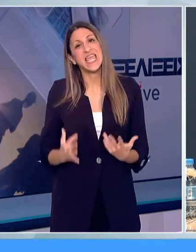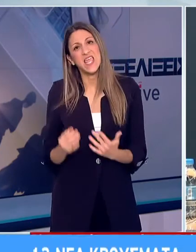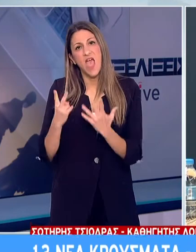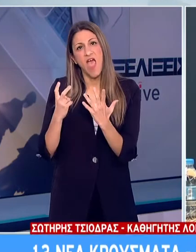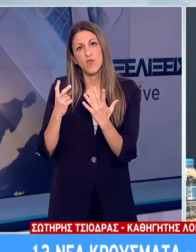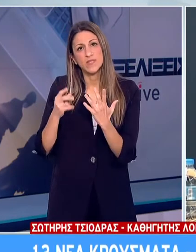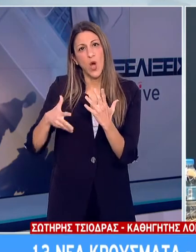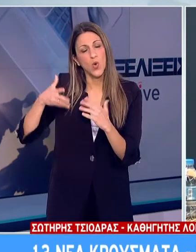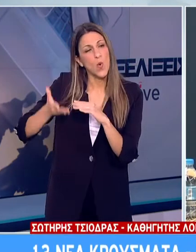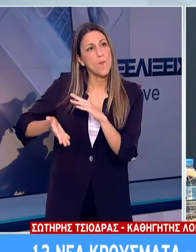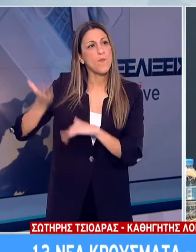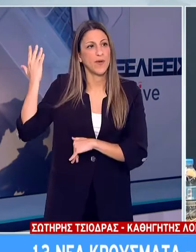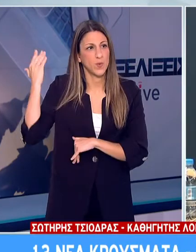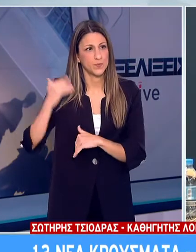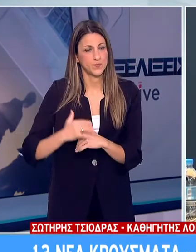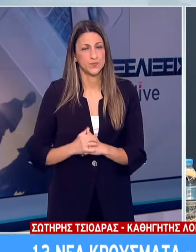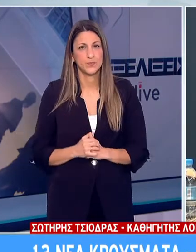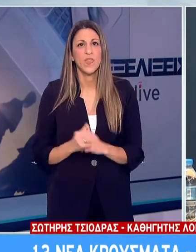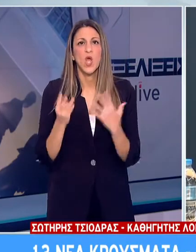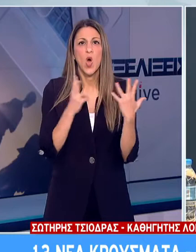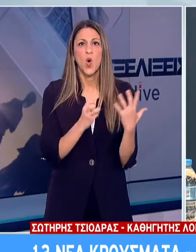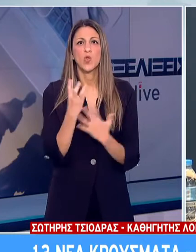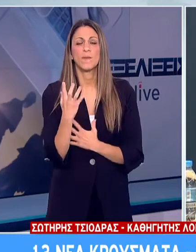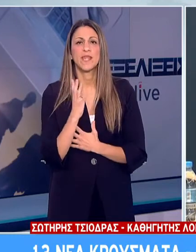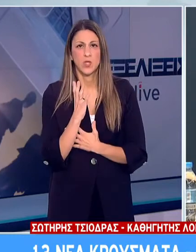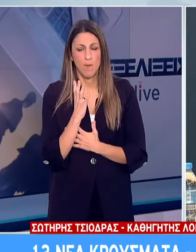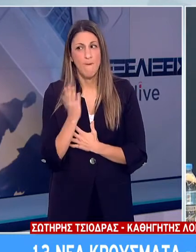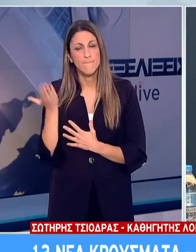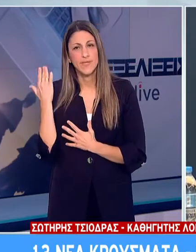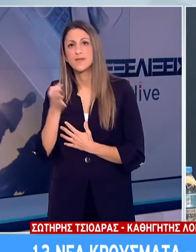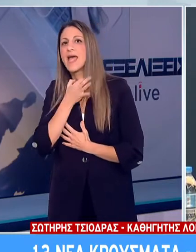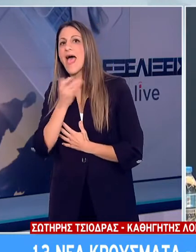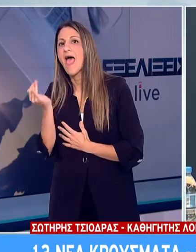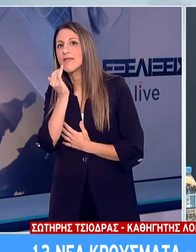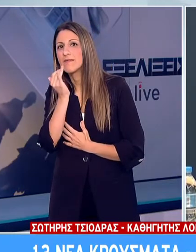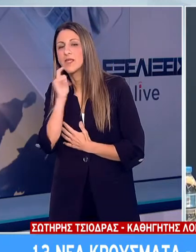70 ετών και άνω. 85 ασθενείς έχουν εξέλθει από τις ΜΕΘ.